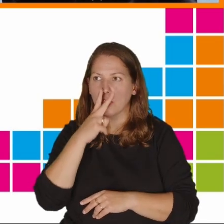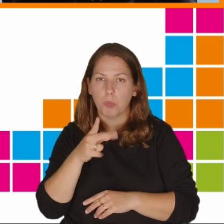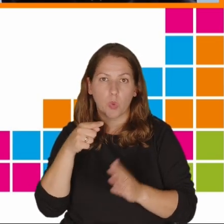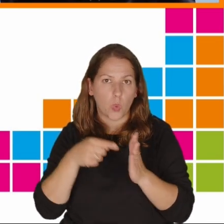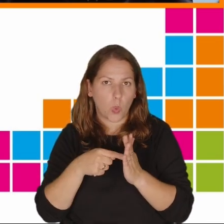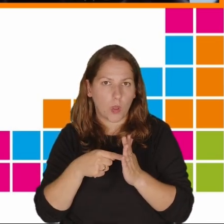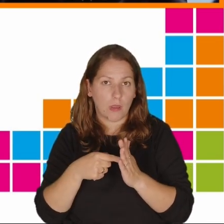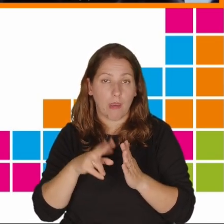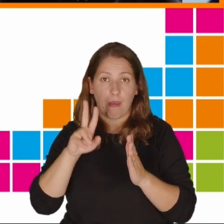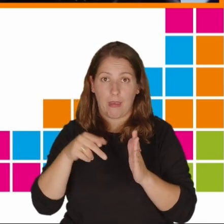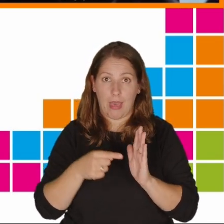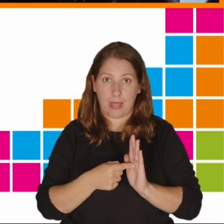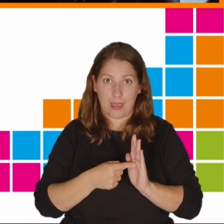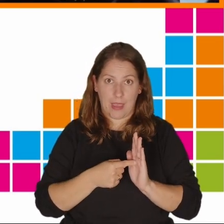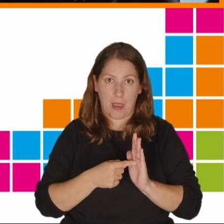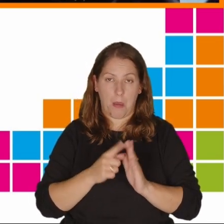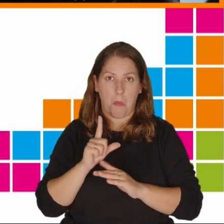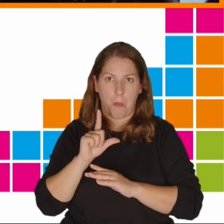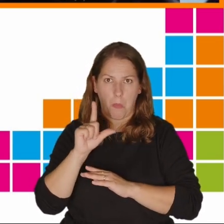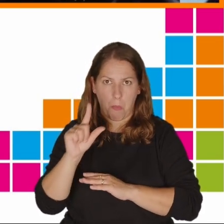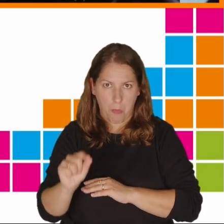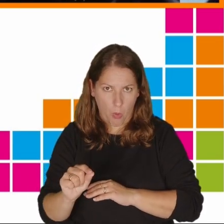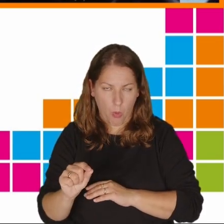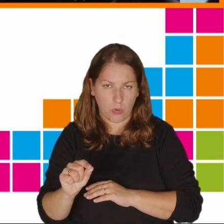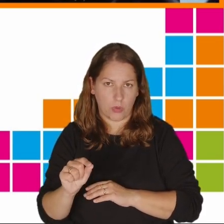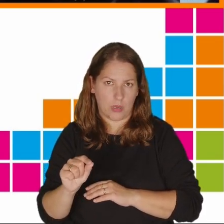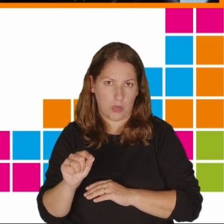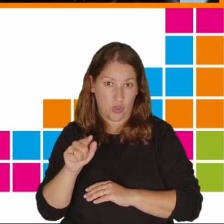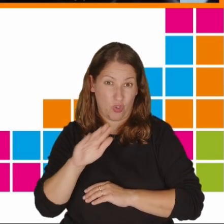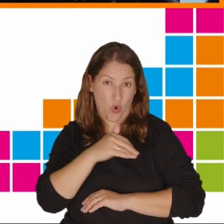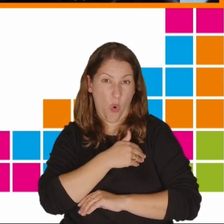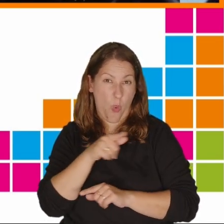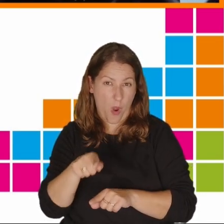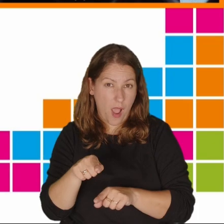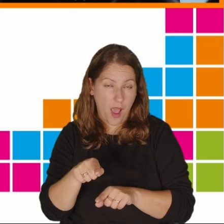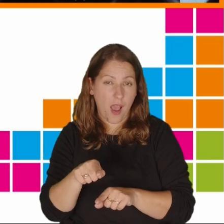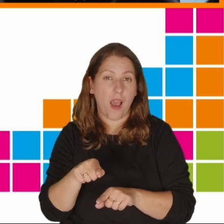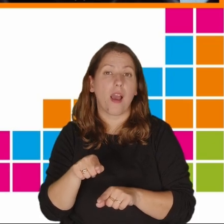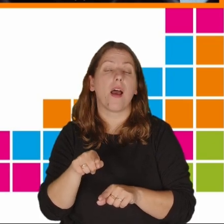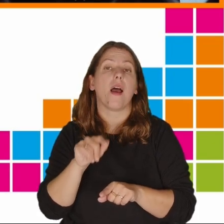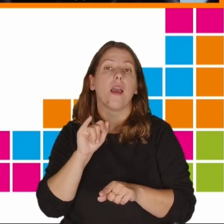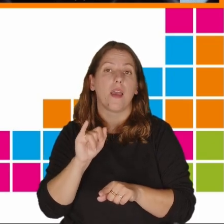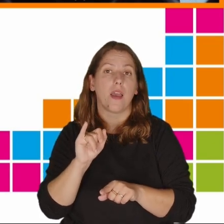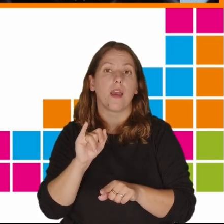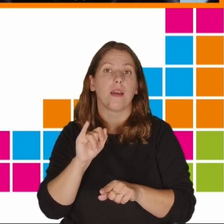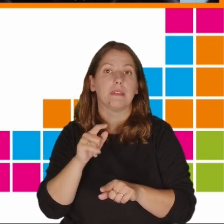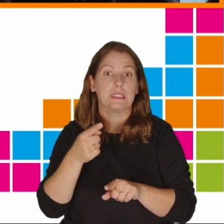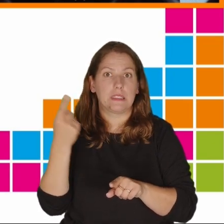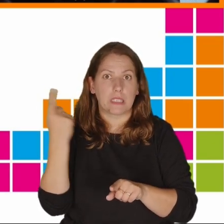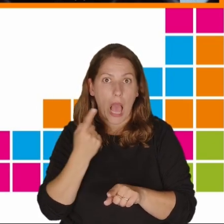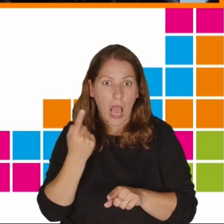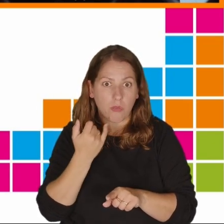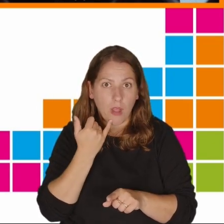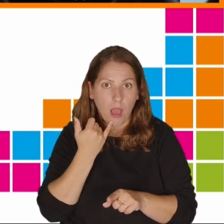że kiedy poszli do tej szkoły i spotkali się z zakazem